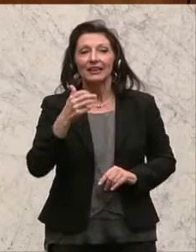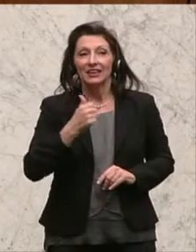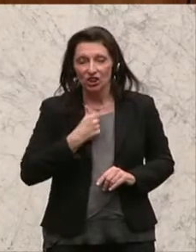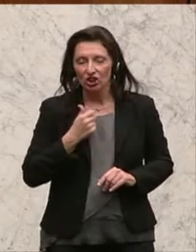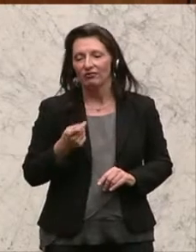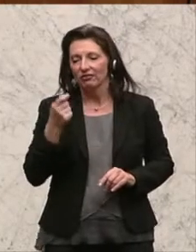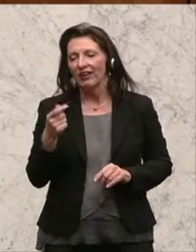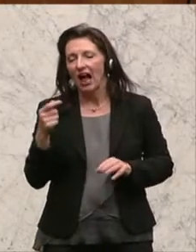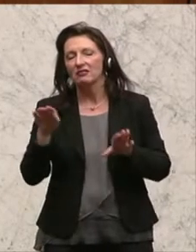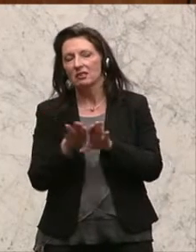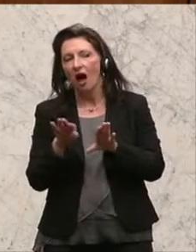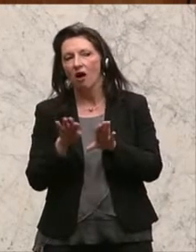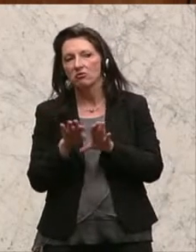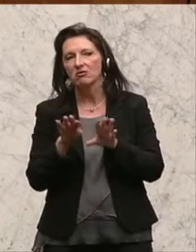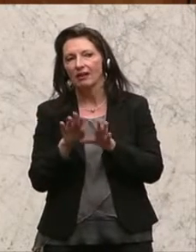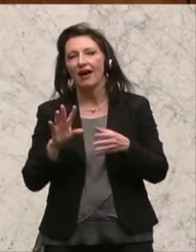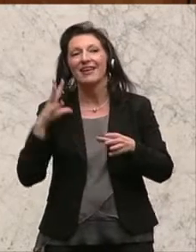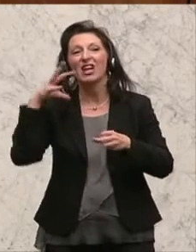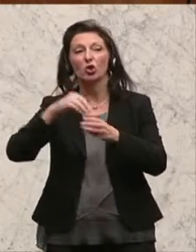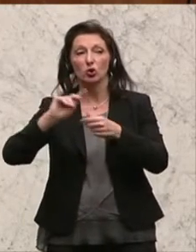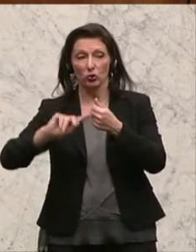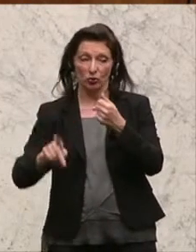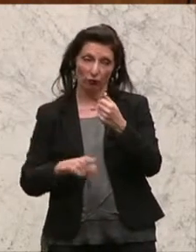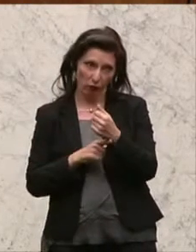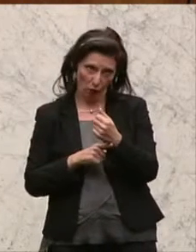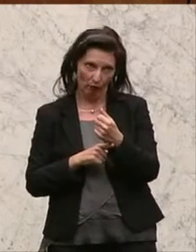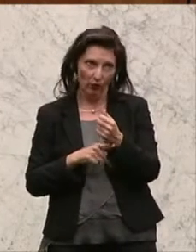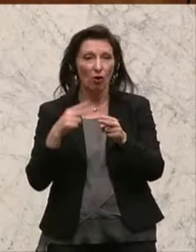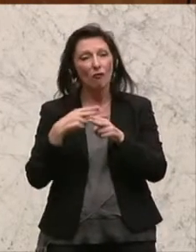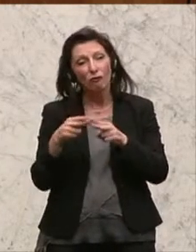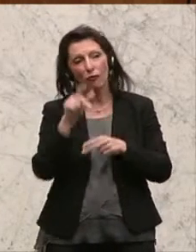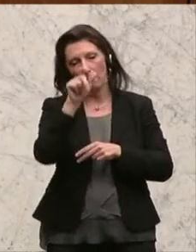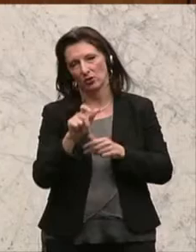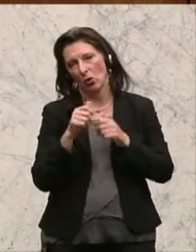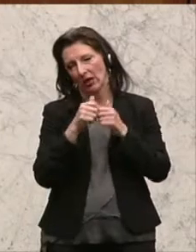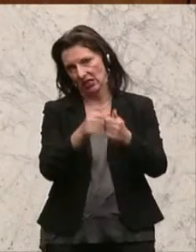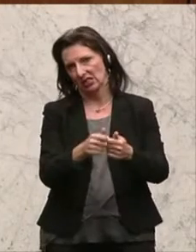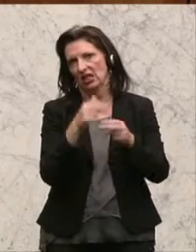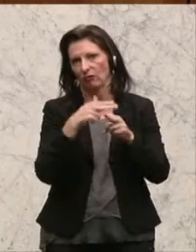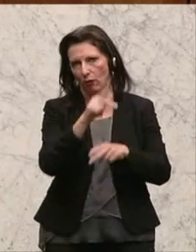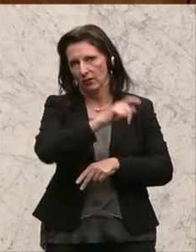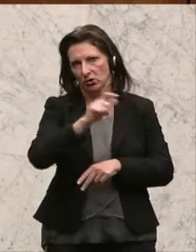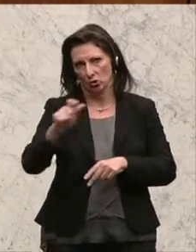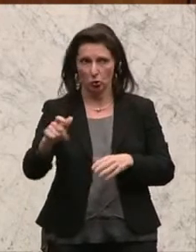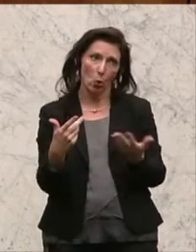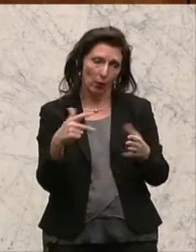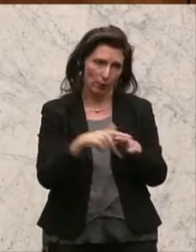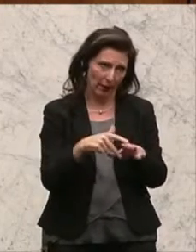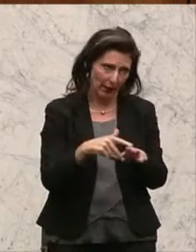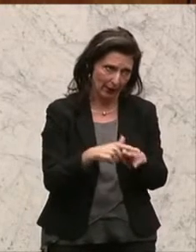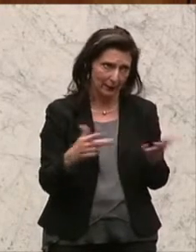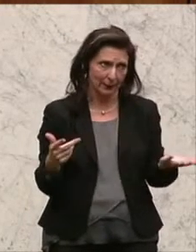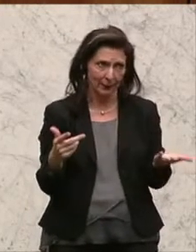der Finanzausgleichsverhandlungen den Inklusionsfonds für Menschen mit Behinderungen für die persönliche Assistenz zu dotieren. Und ich würde